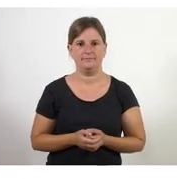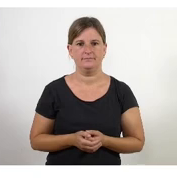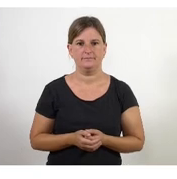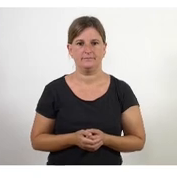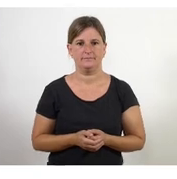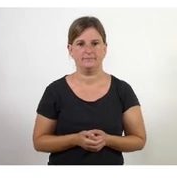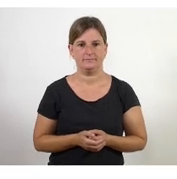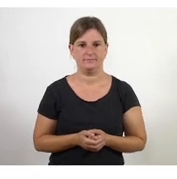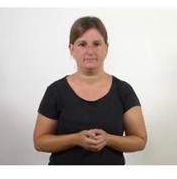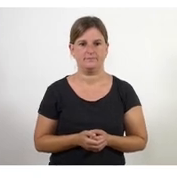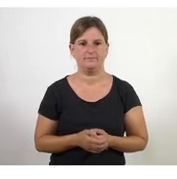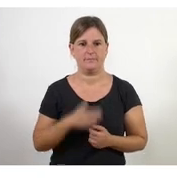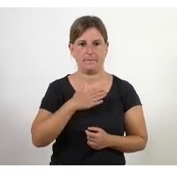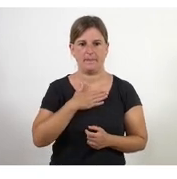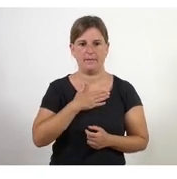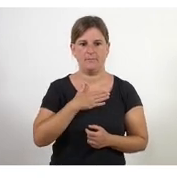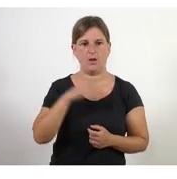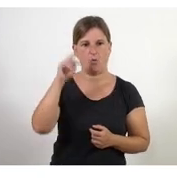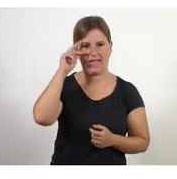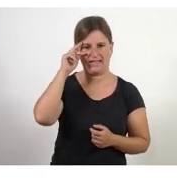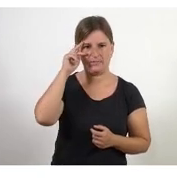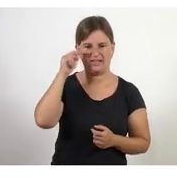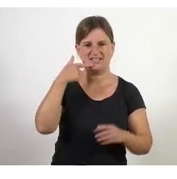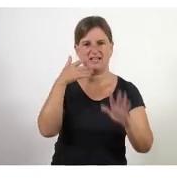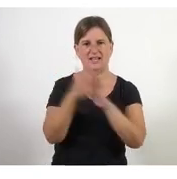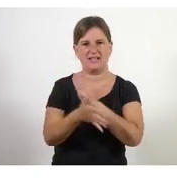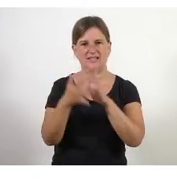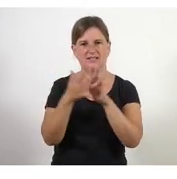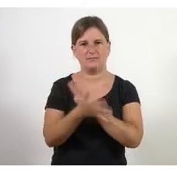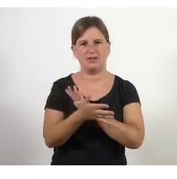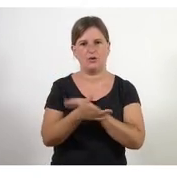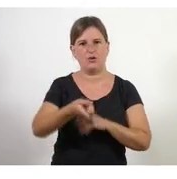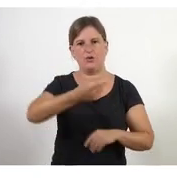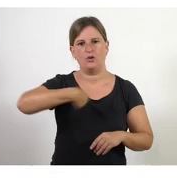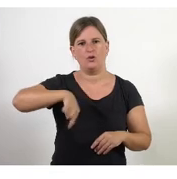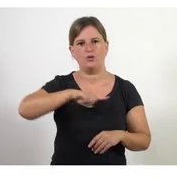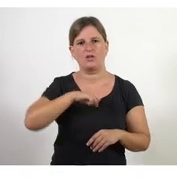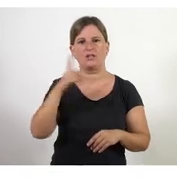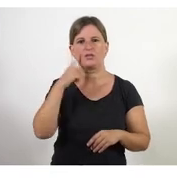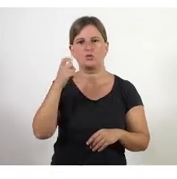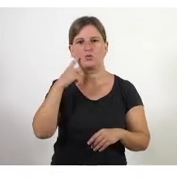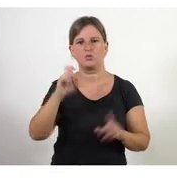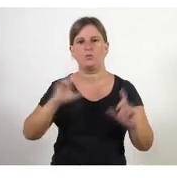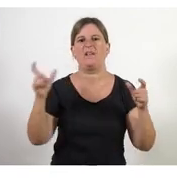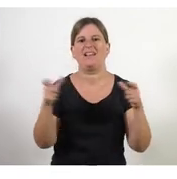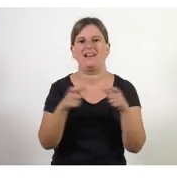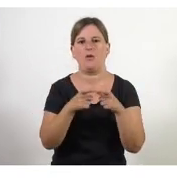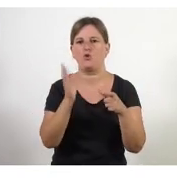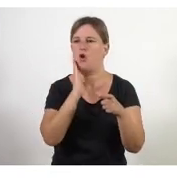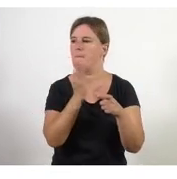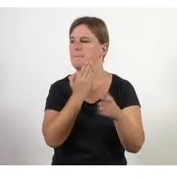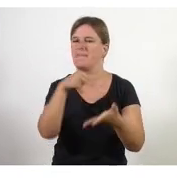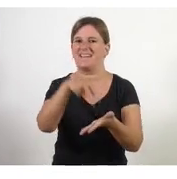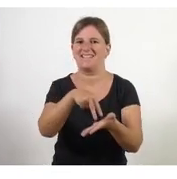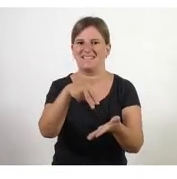la meva experiència estem acostumats en presencial a un tipus de reunió a un tipus